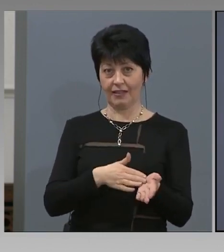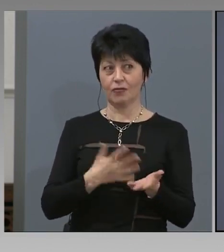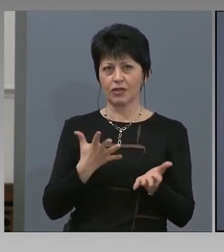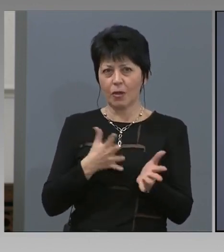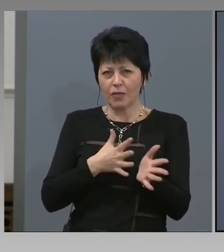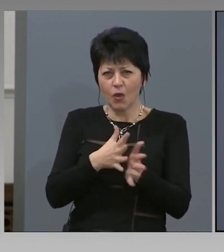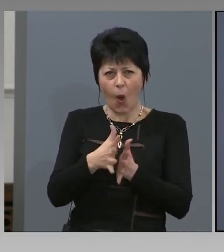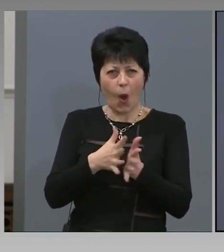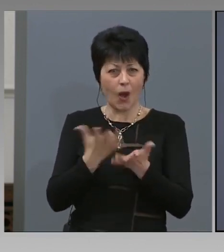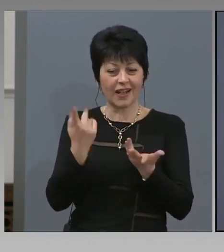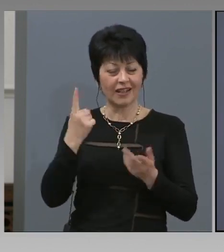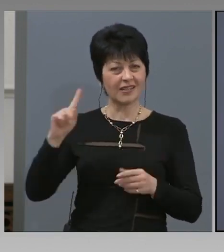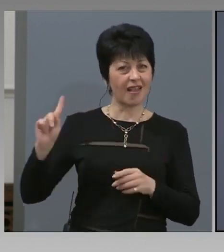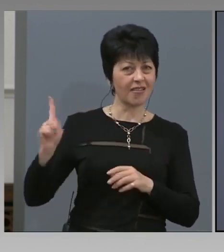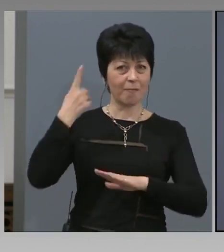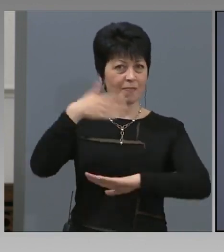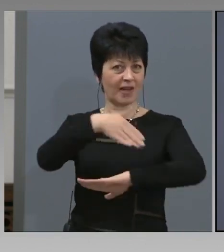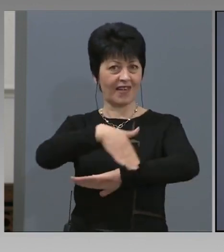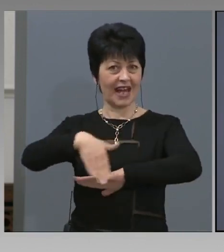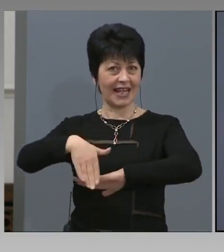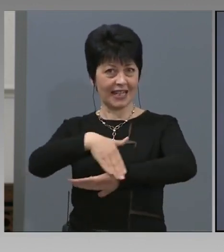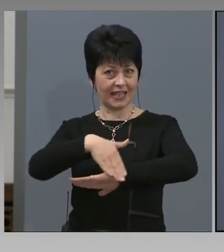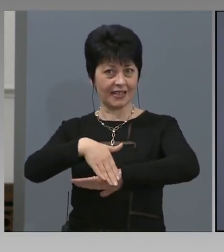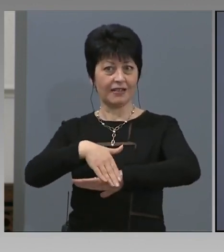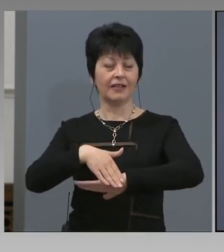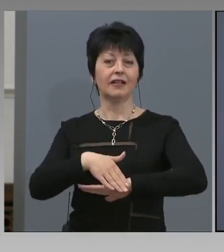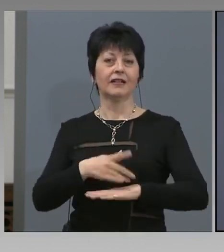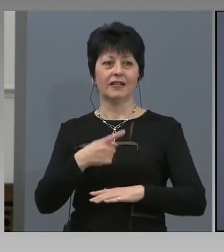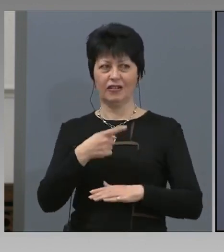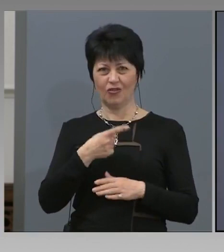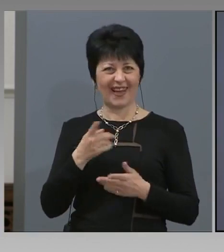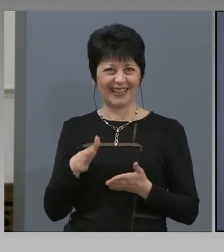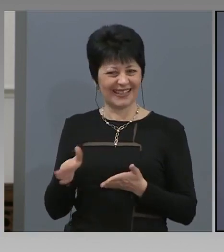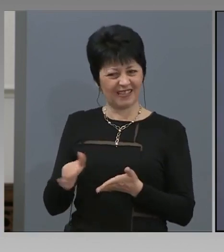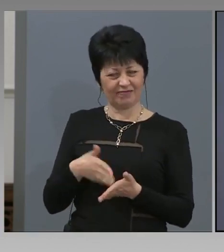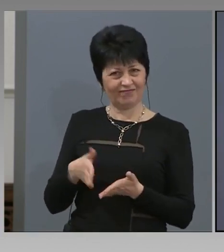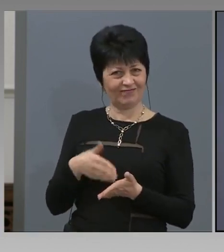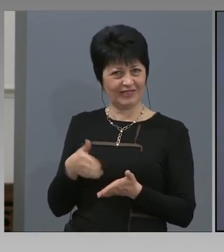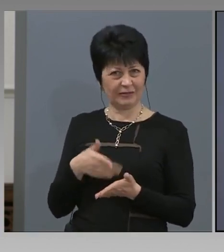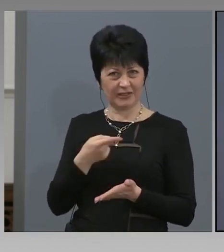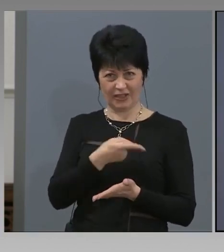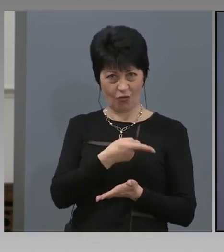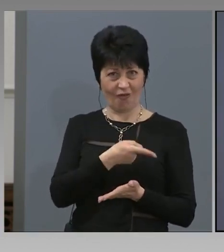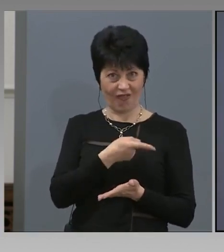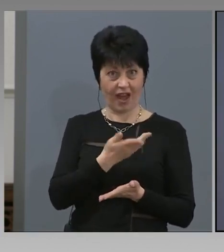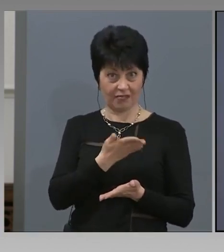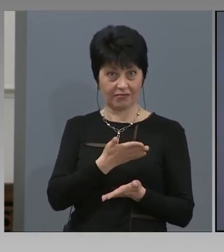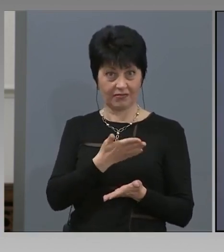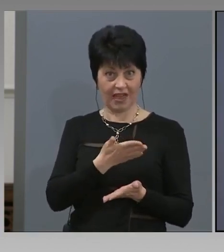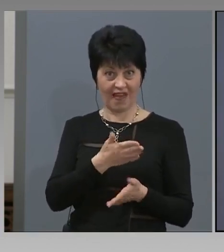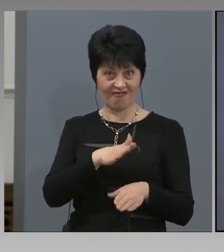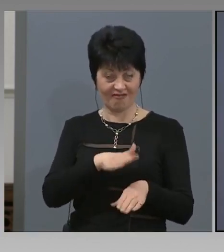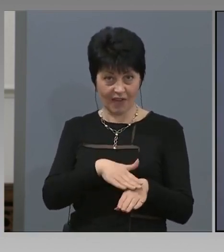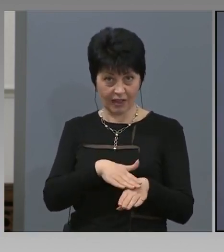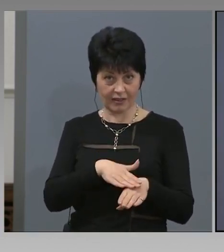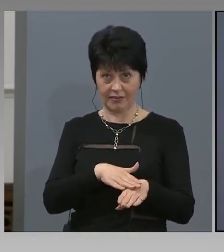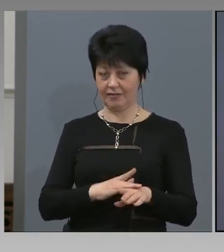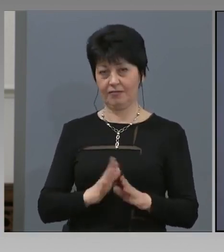които зависи национална сигурност и да бъде заметен на такъв факт, много ви моля.